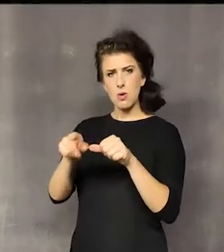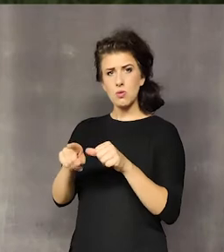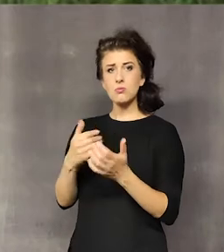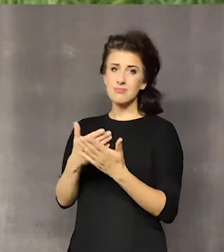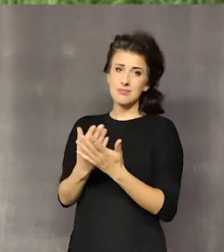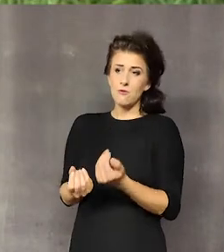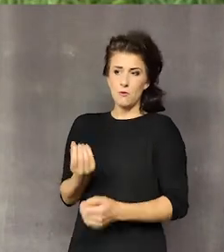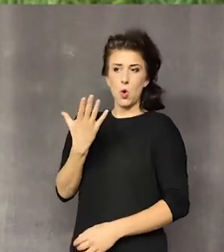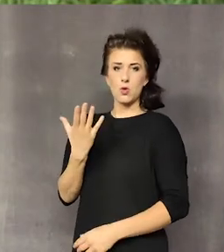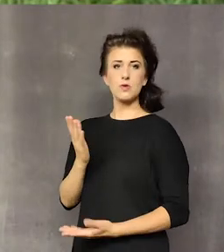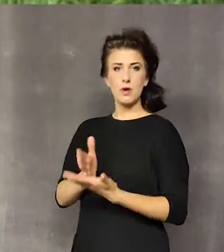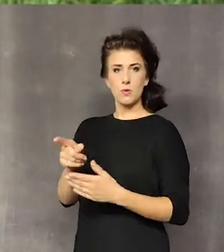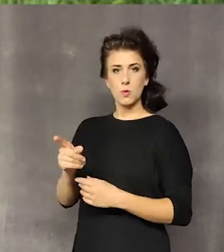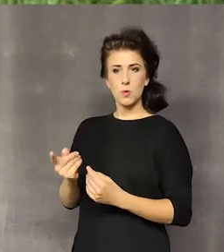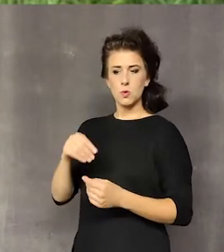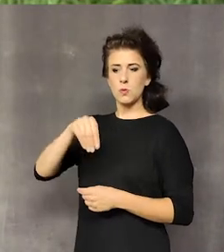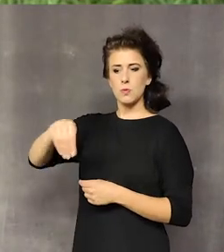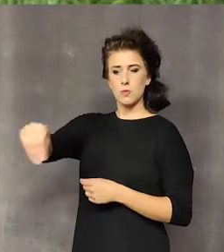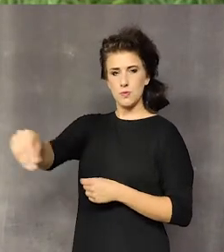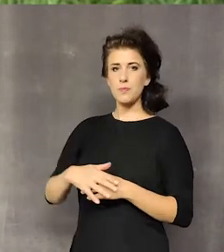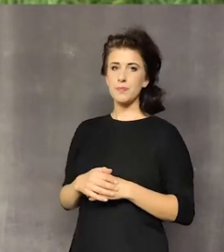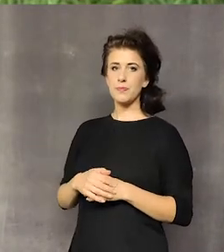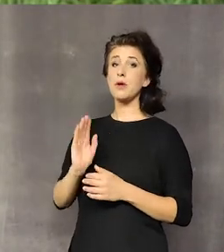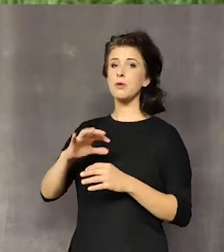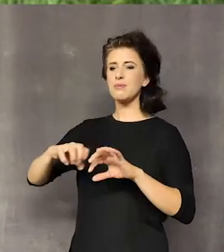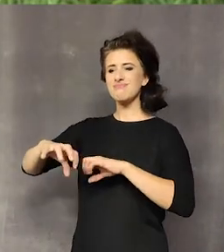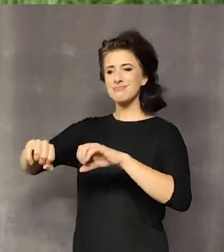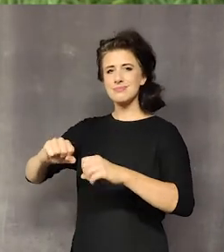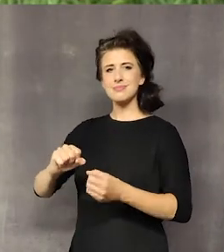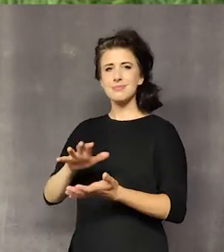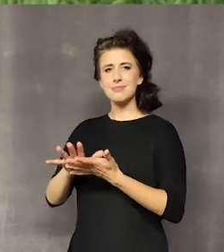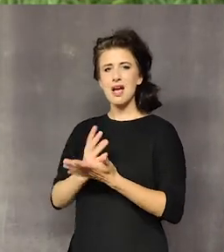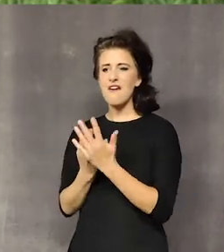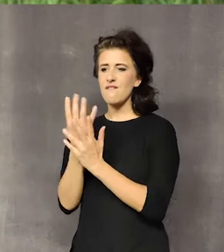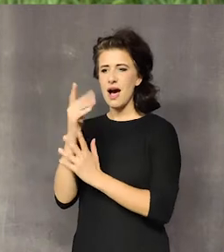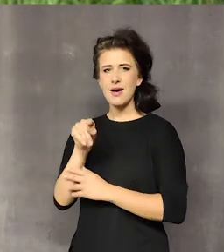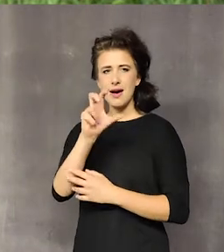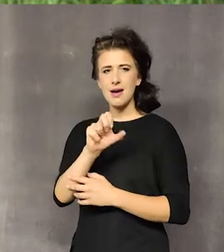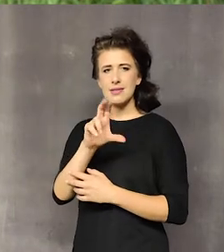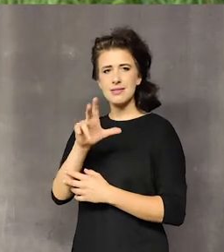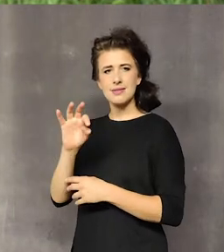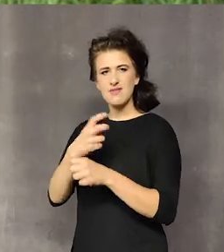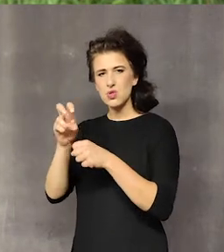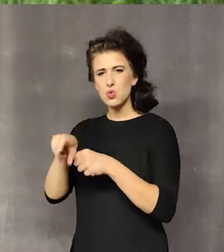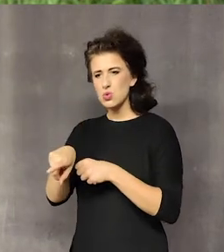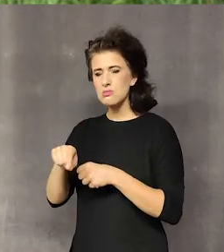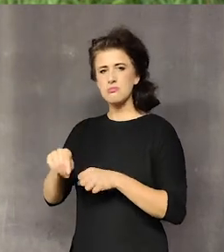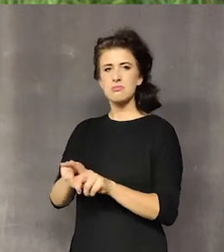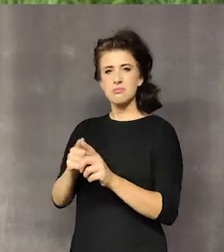jednoroczną, to się jemy na wiosnę. Jeśli chodzi o ogród plewienia, to jest konieczność, bo no niestety mamy dość dużo chwastów, musimy troszeczkę tej roślinie